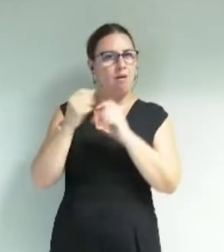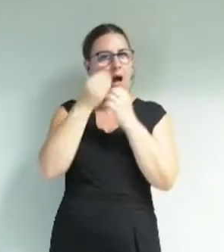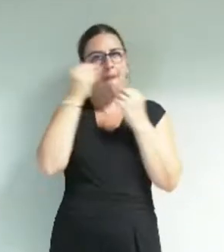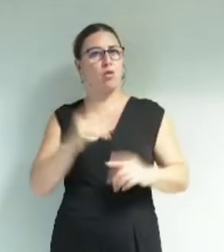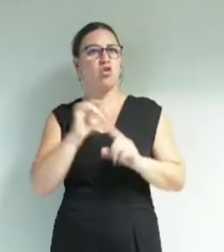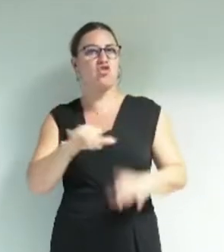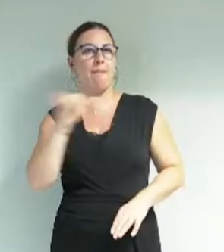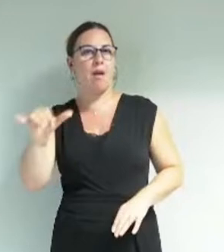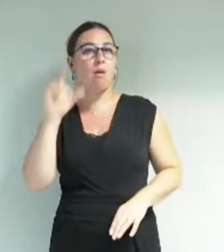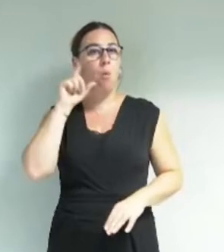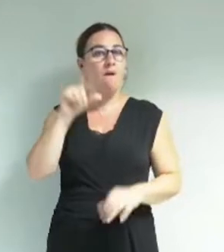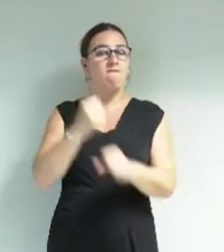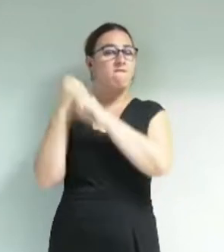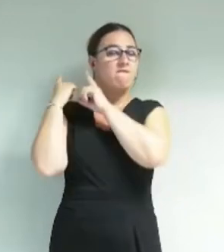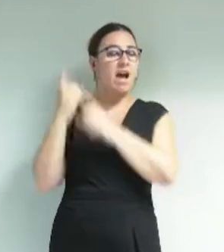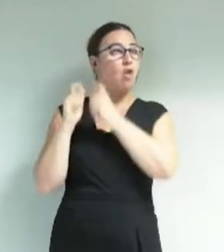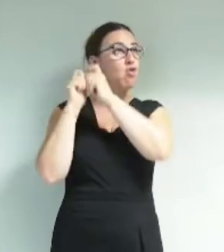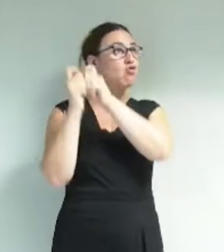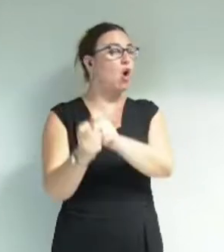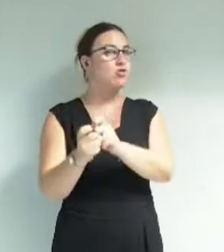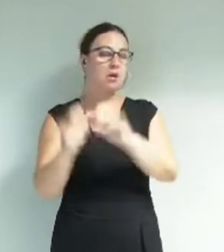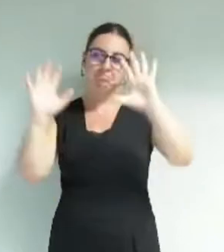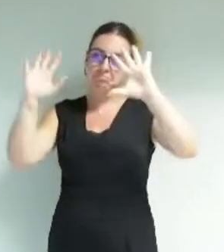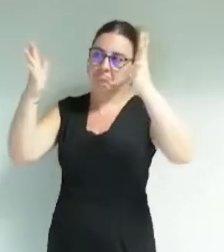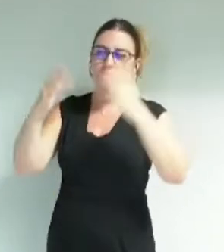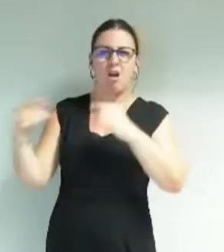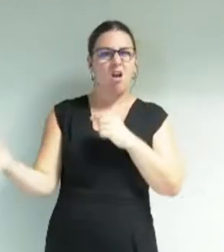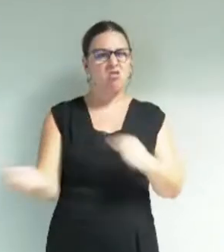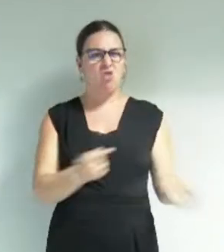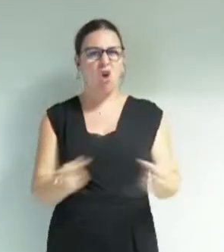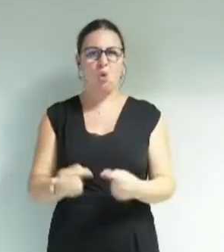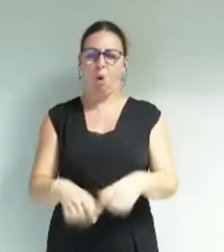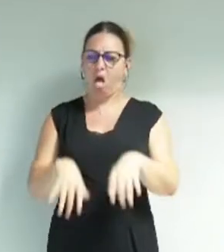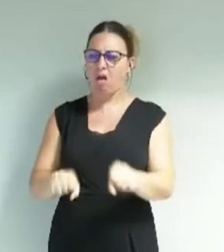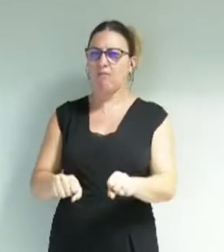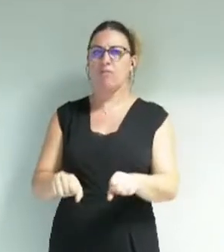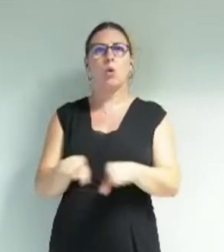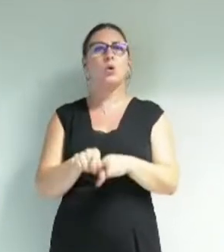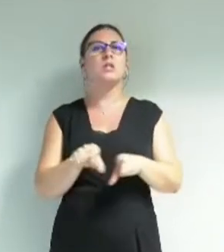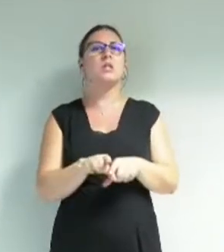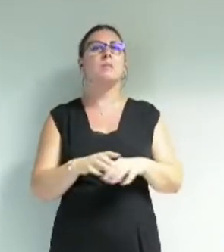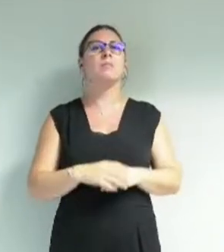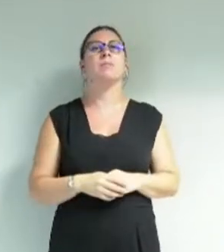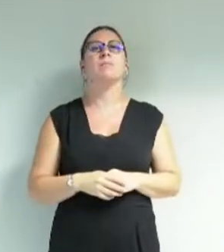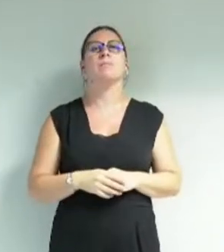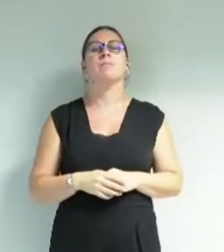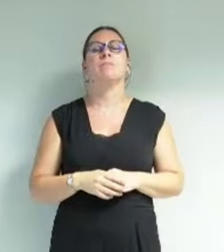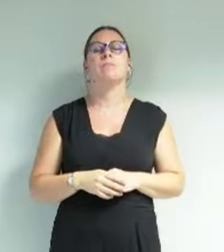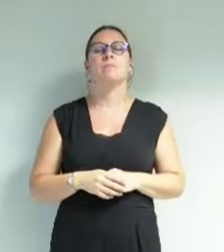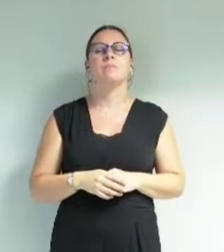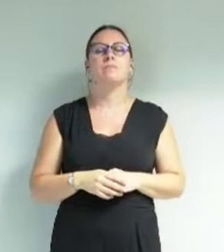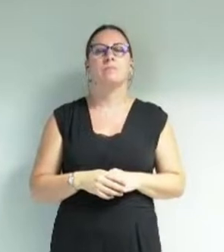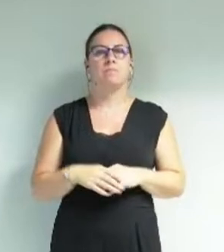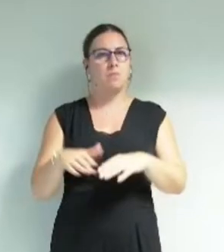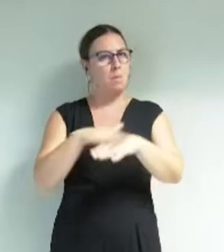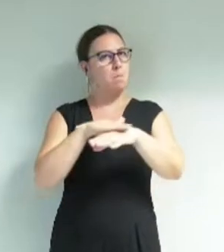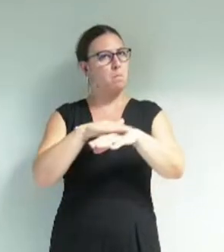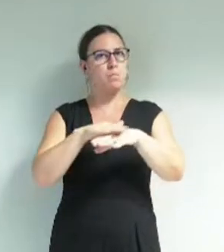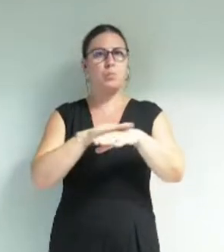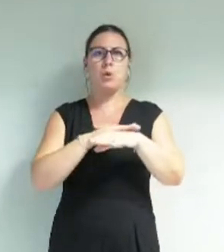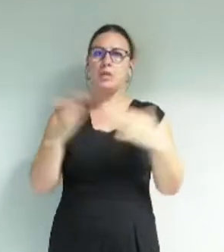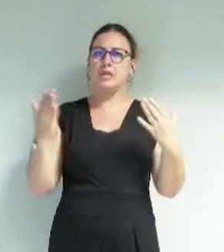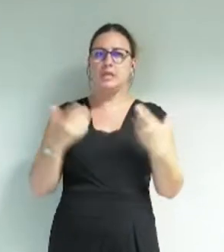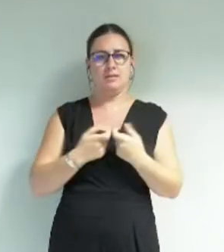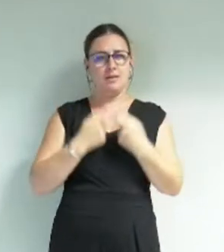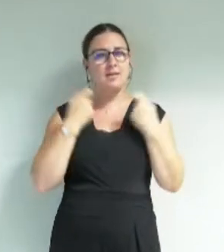quand on change des habitudes de 20 ans, les tensions peuvent être fortes, les résistances tout autant. La politique s'est affaire de